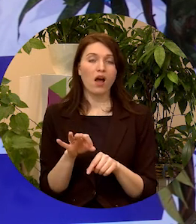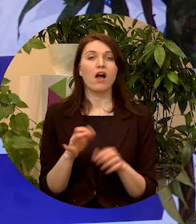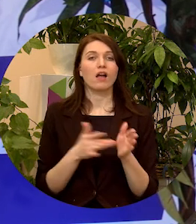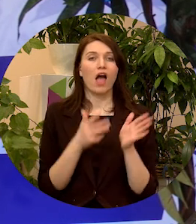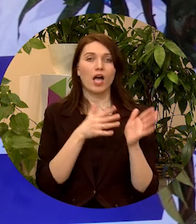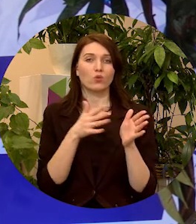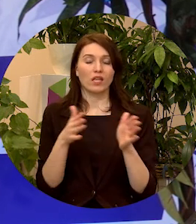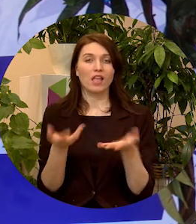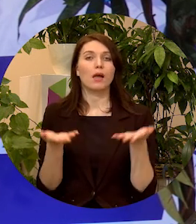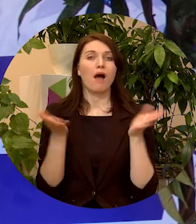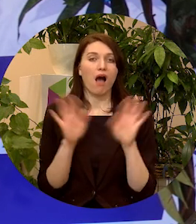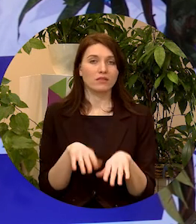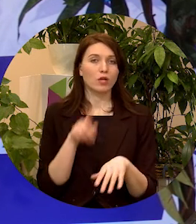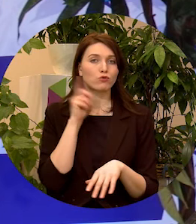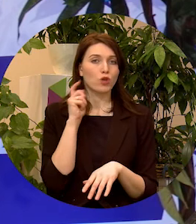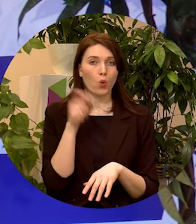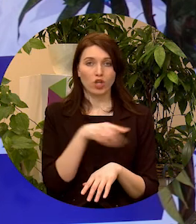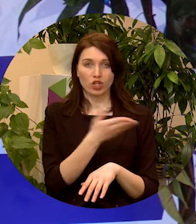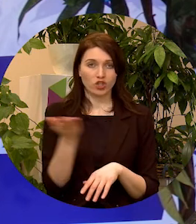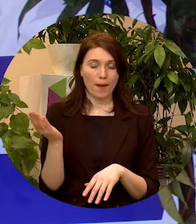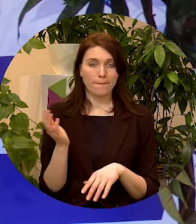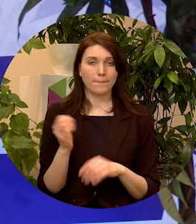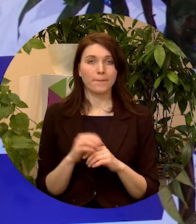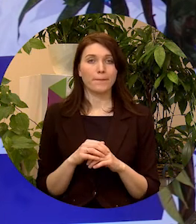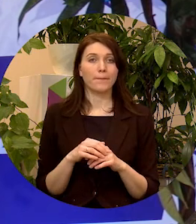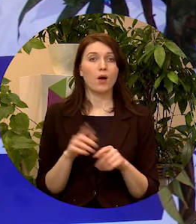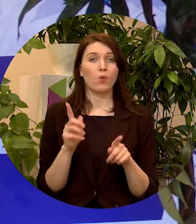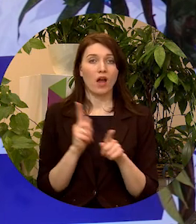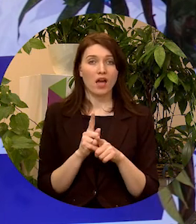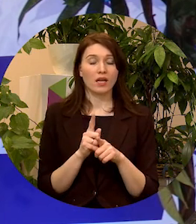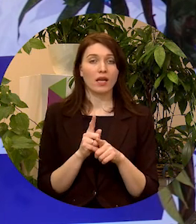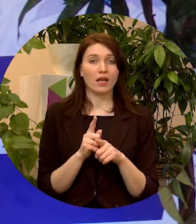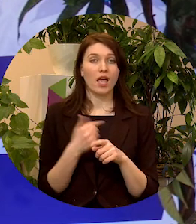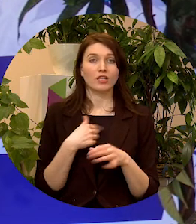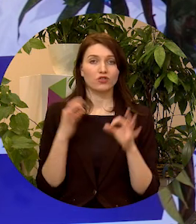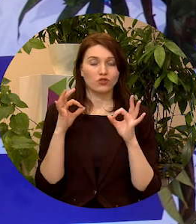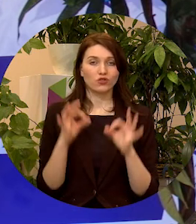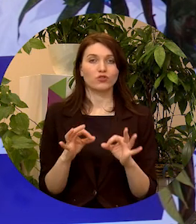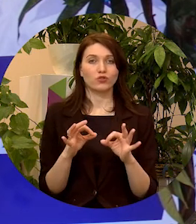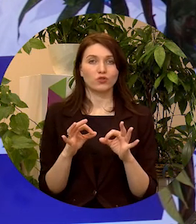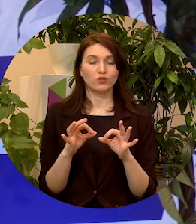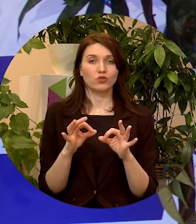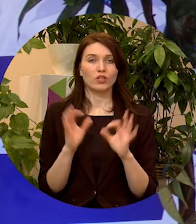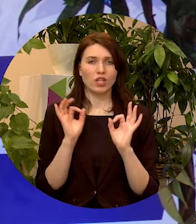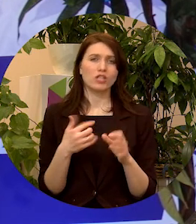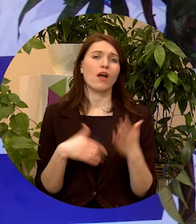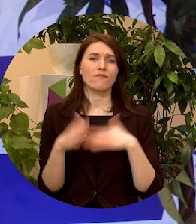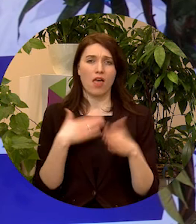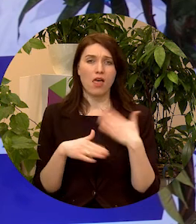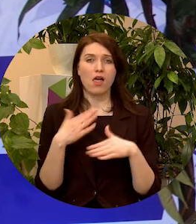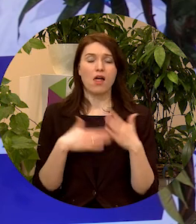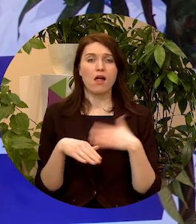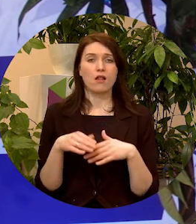kādu ietekmi tas atstās uz jauniešiem, un bez tam es tiešām vēlos